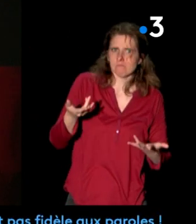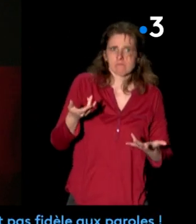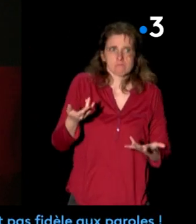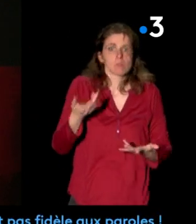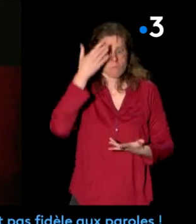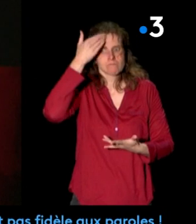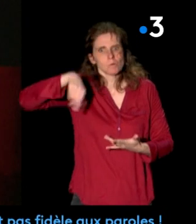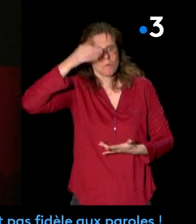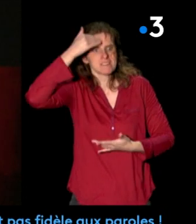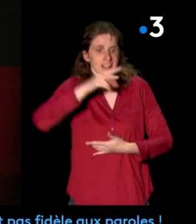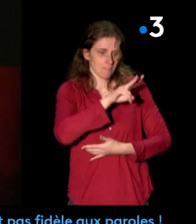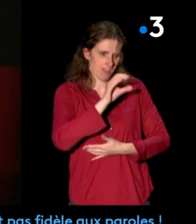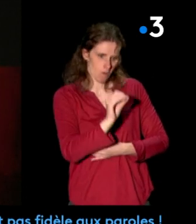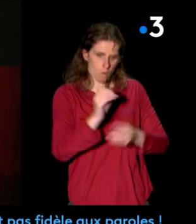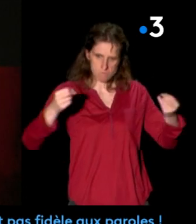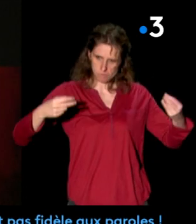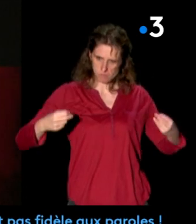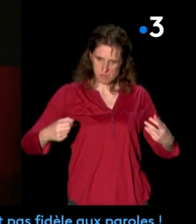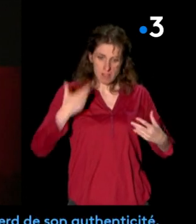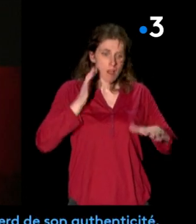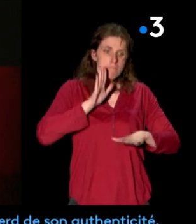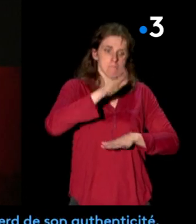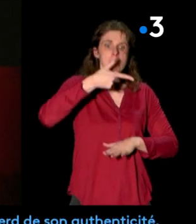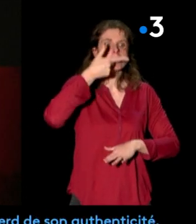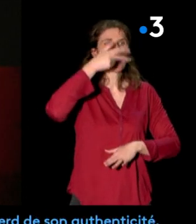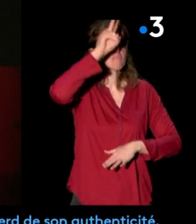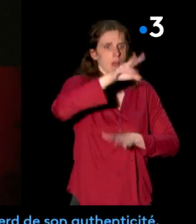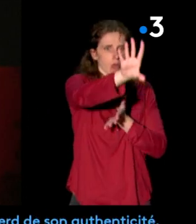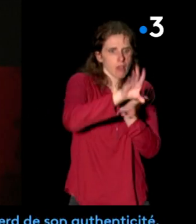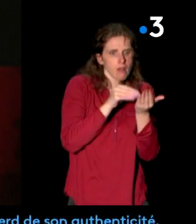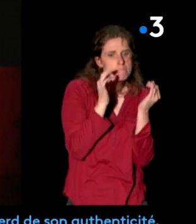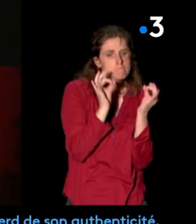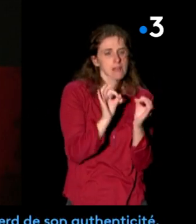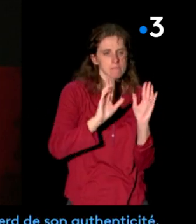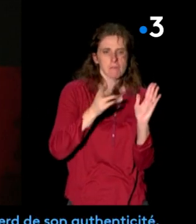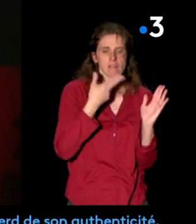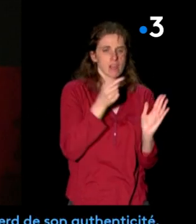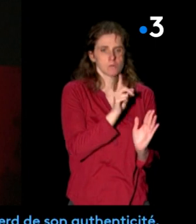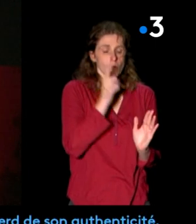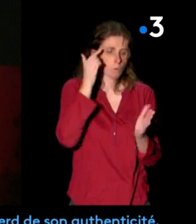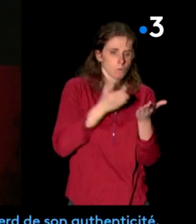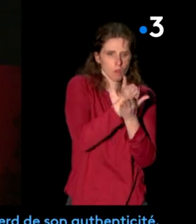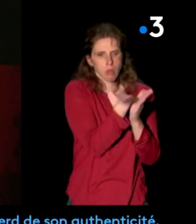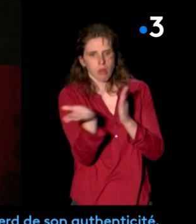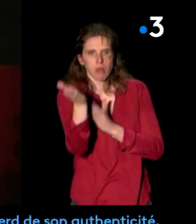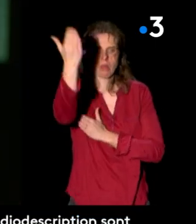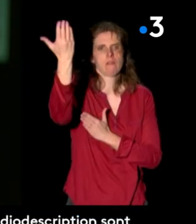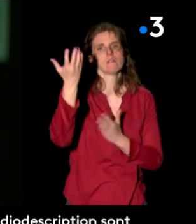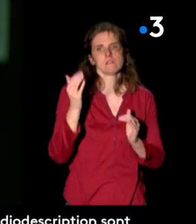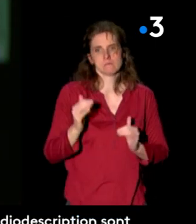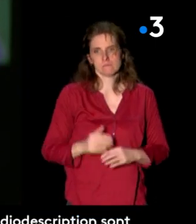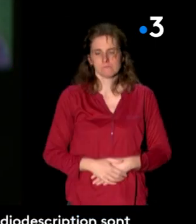VO n'est pas fidèle aux paroles, et du coup ça modifie beaucoup le sens et ça perd de l'authenticité.